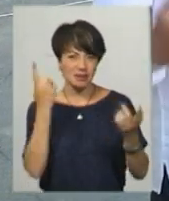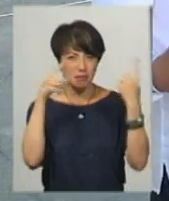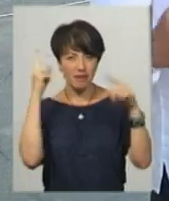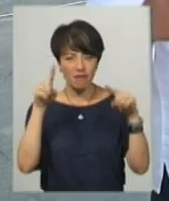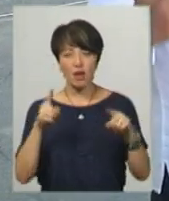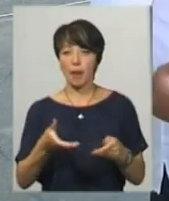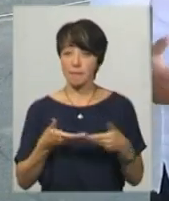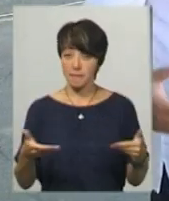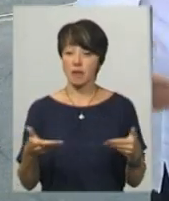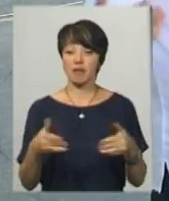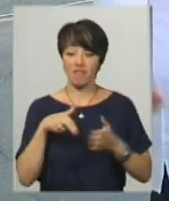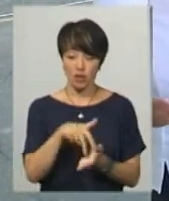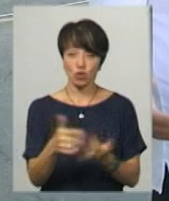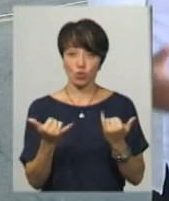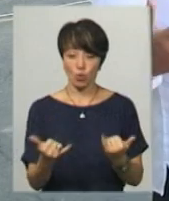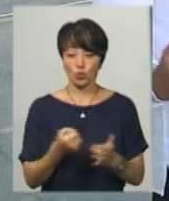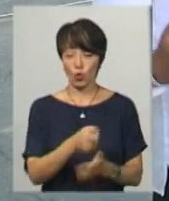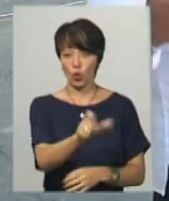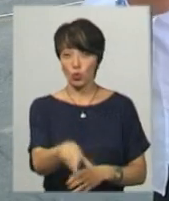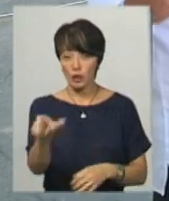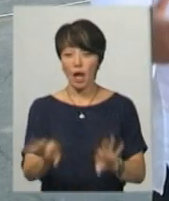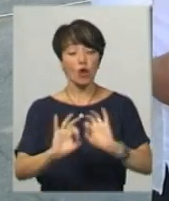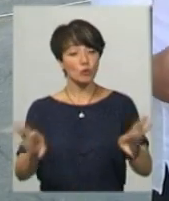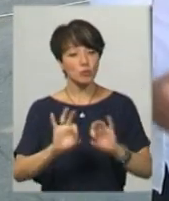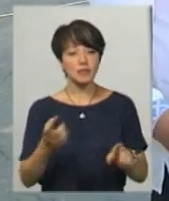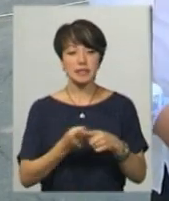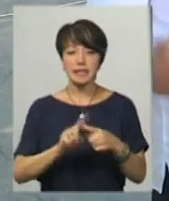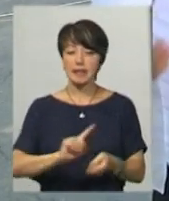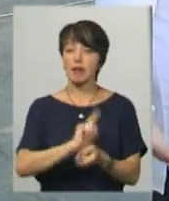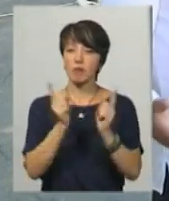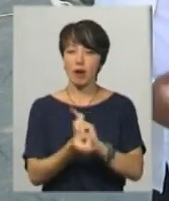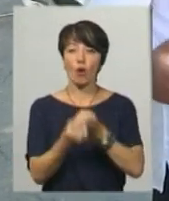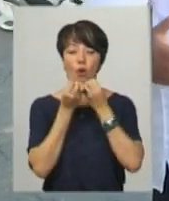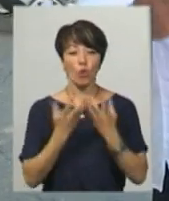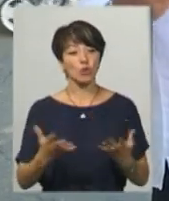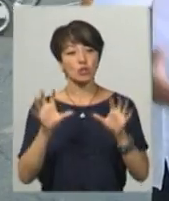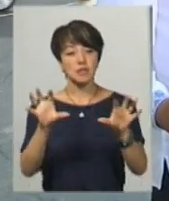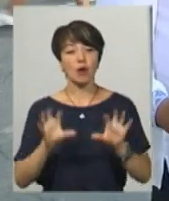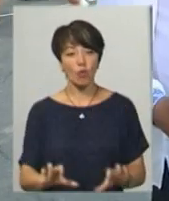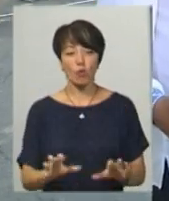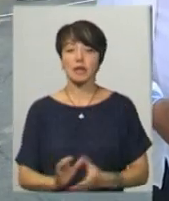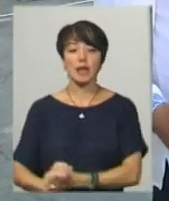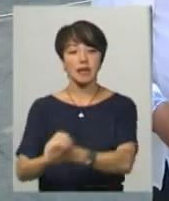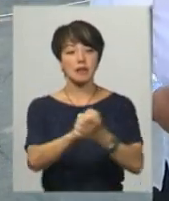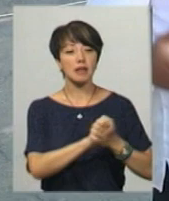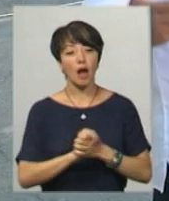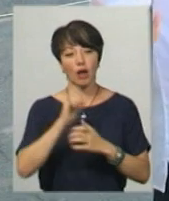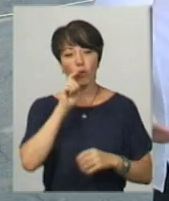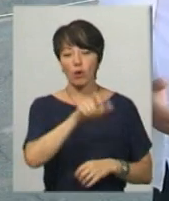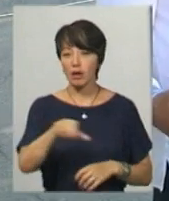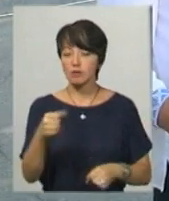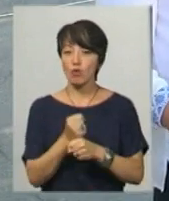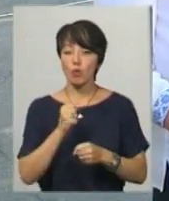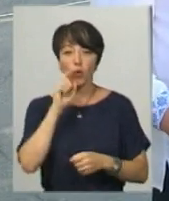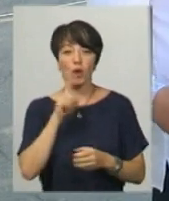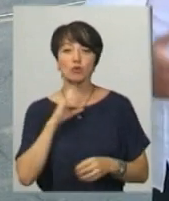то ми вийшли сьогодні до людей саме розповісти, що це навпаки хороший закон, який єднає українців, робить